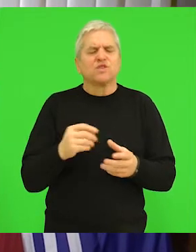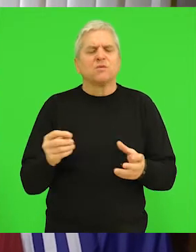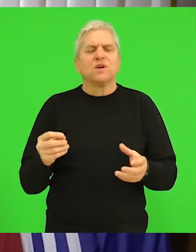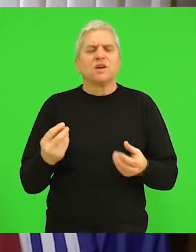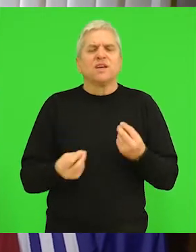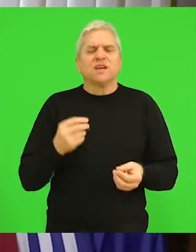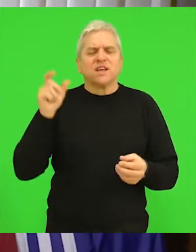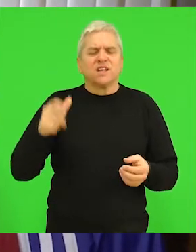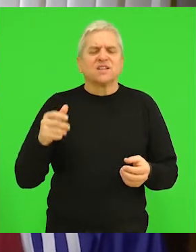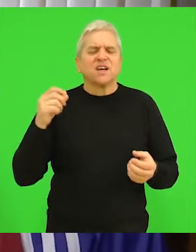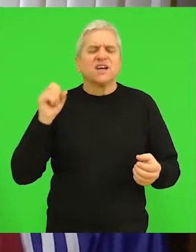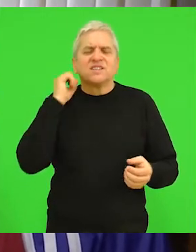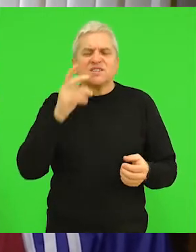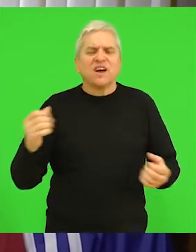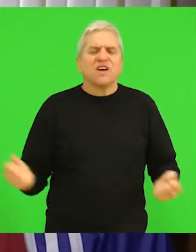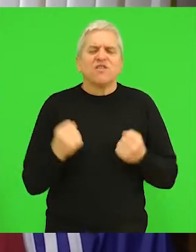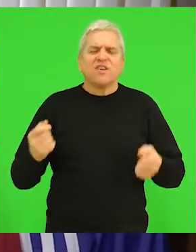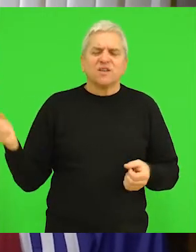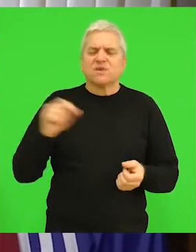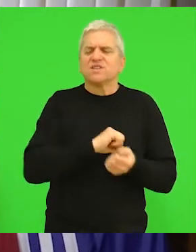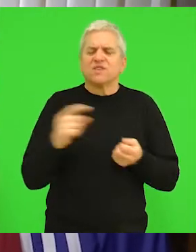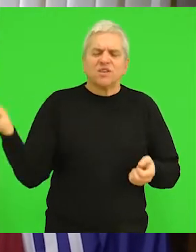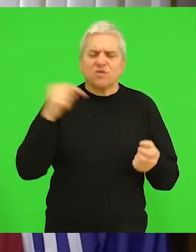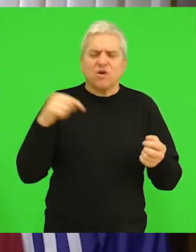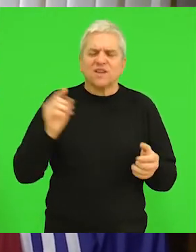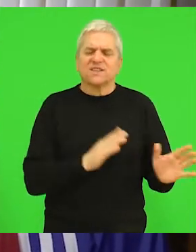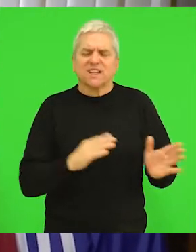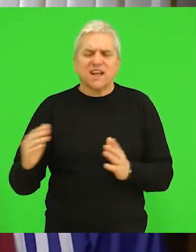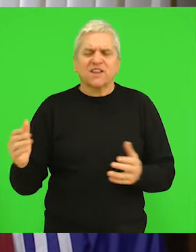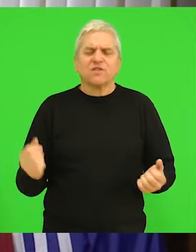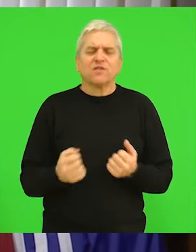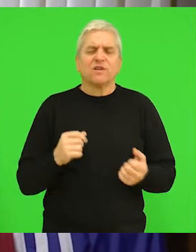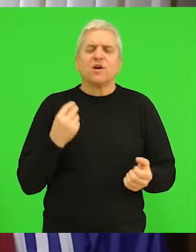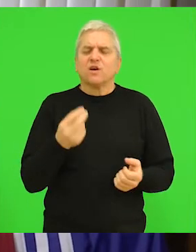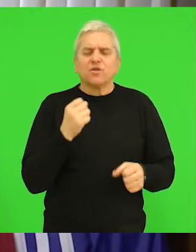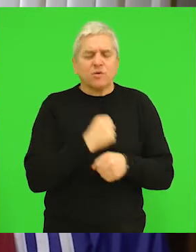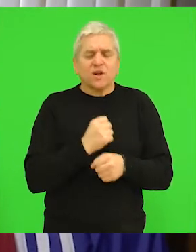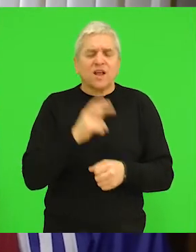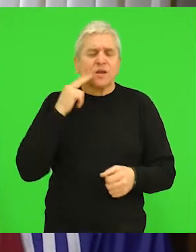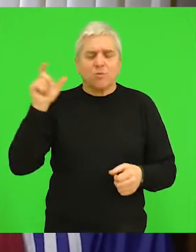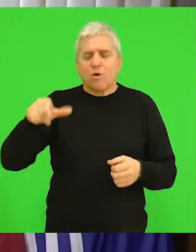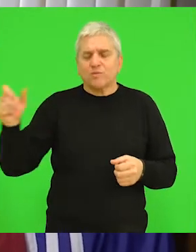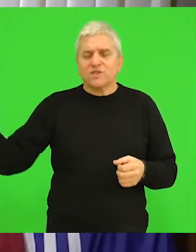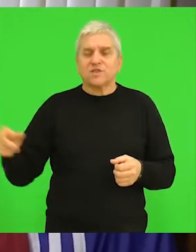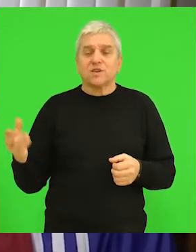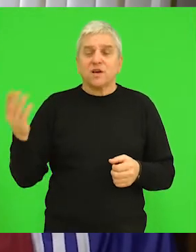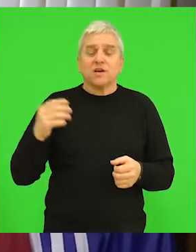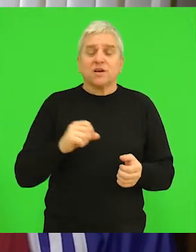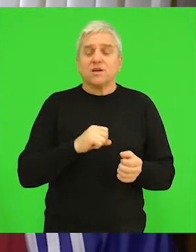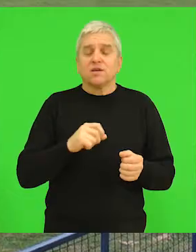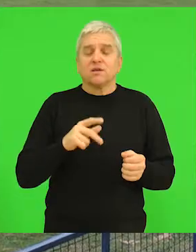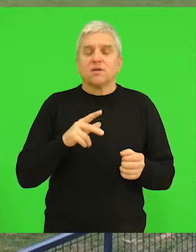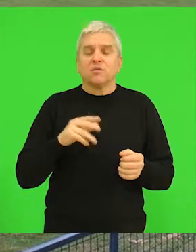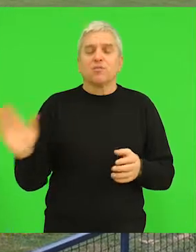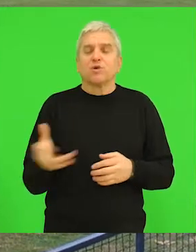kažem da ih na svakom treningu imam da su svi tu da su svi prisutni dobro rade momci s obzirom da su prošla tek